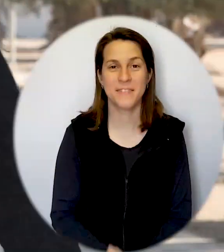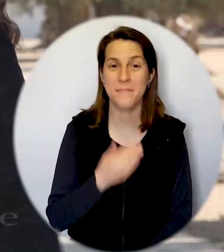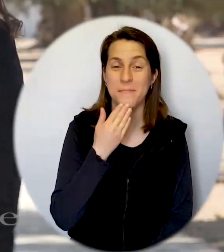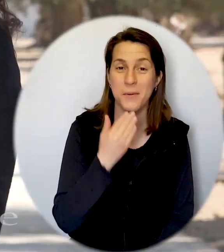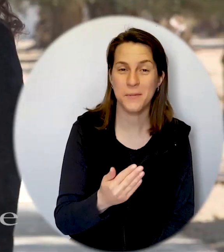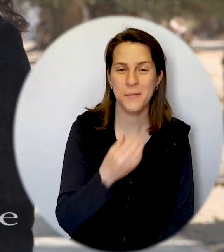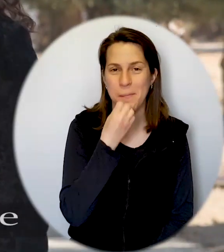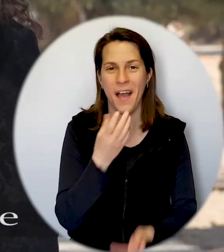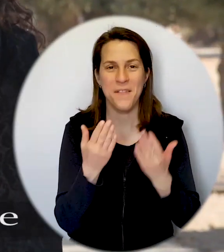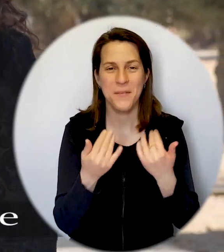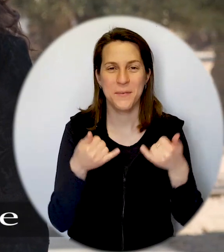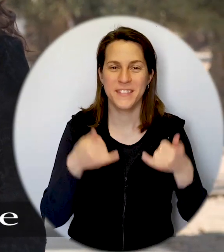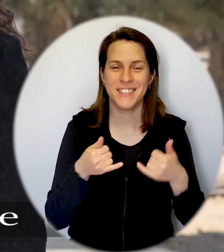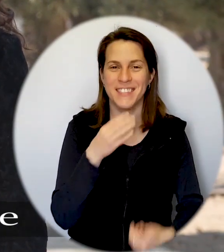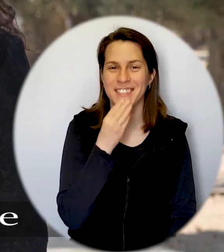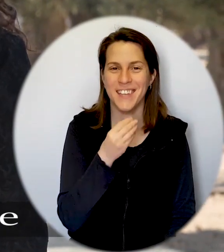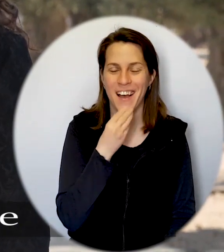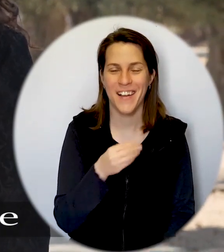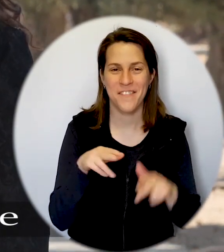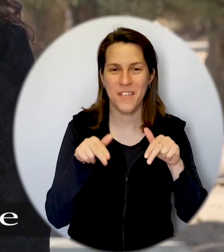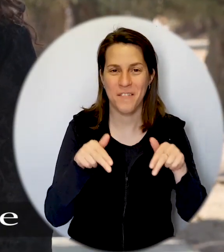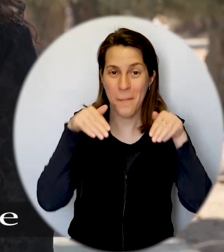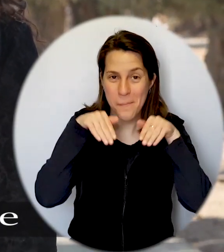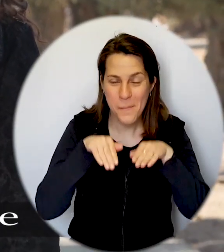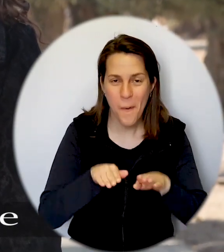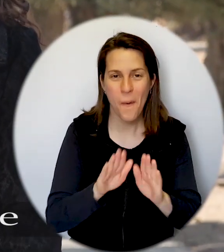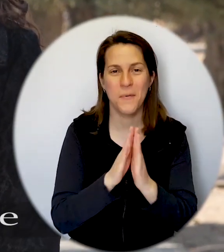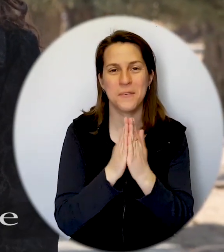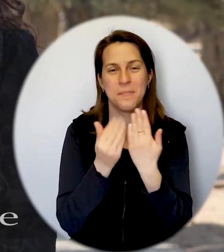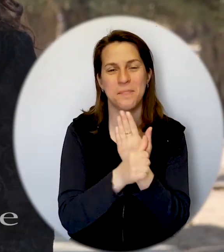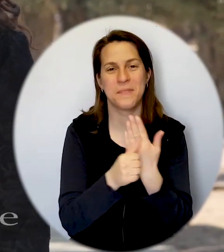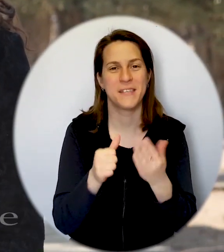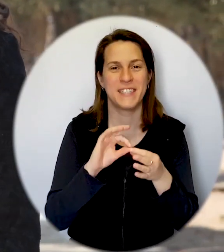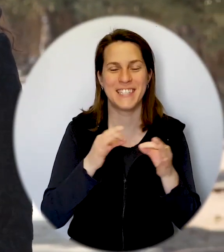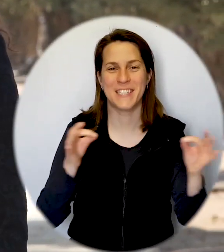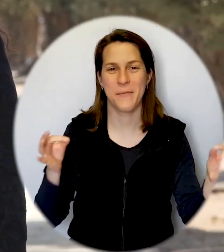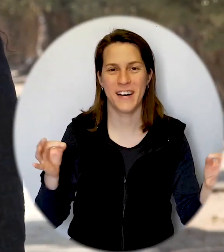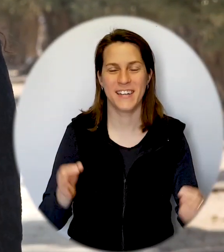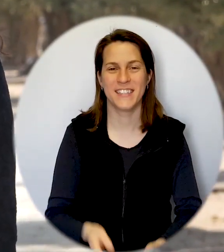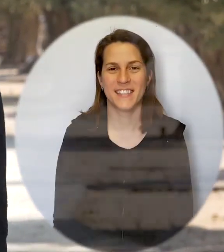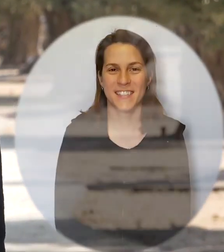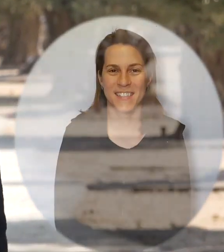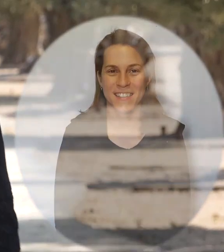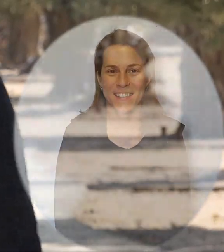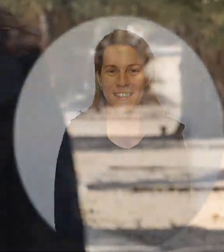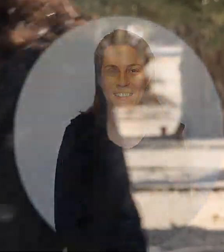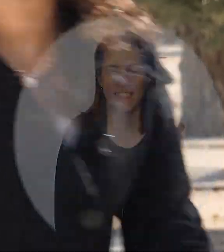Bonjour, bienvenue dans Israël plus proche de vous, les reportages qui vous immergent dans les récits bibliques.